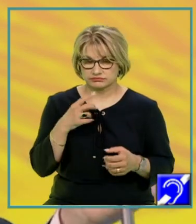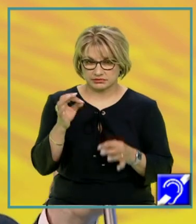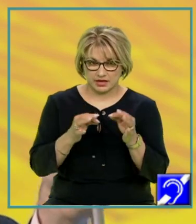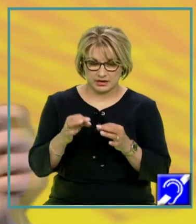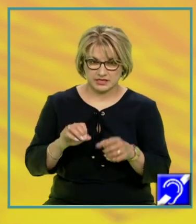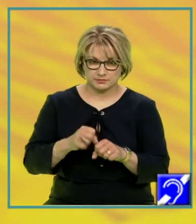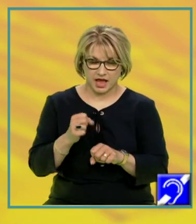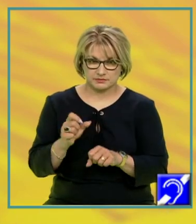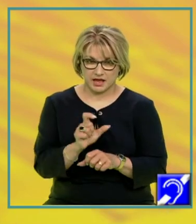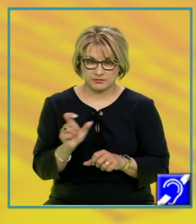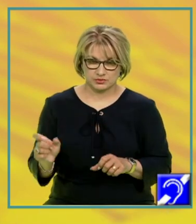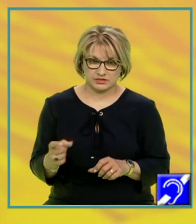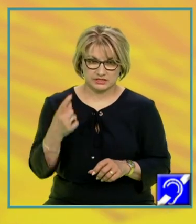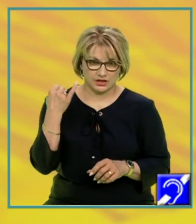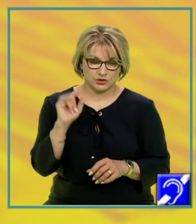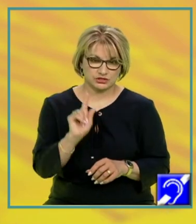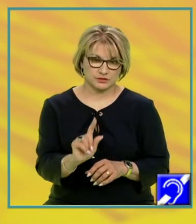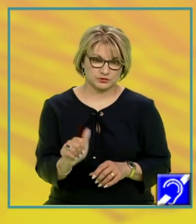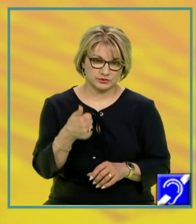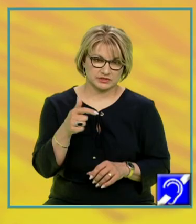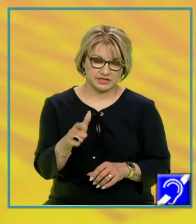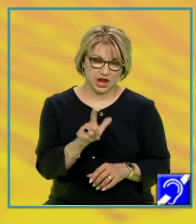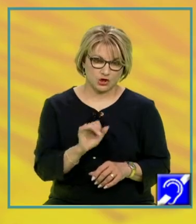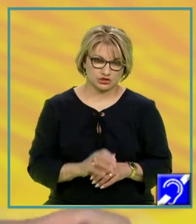bucățele conceptul inițial al subiectului logic.